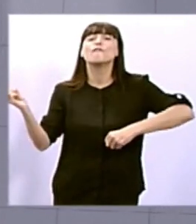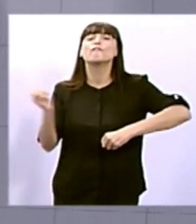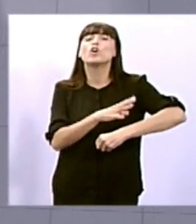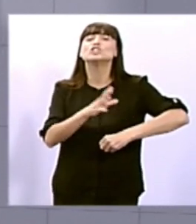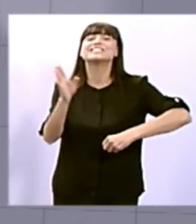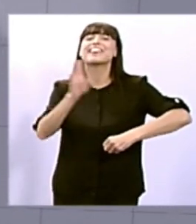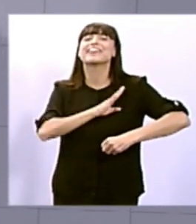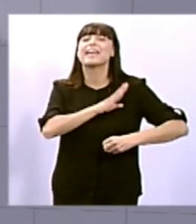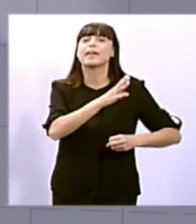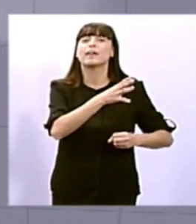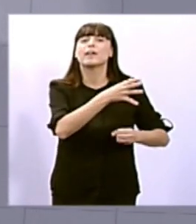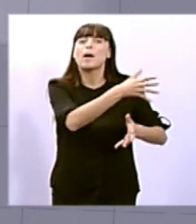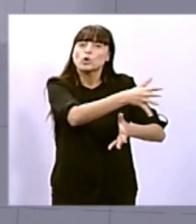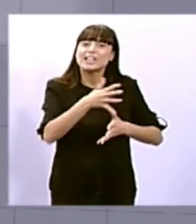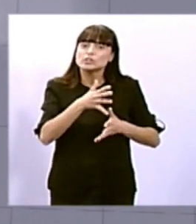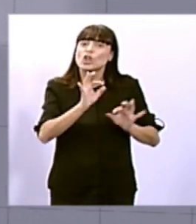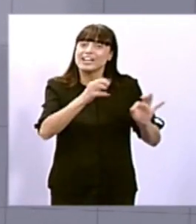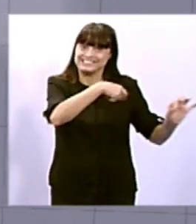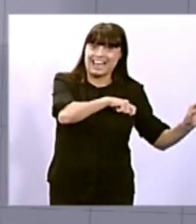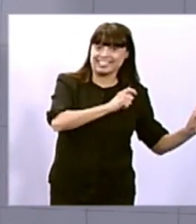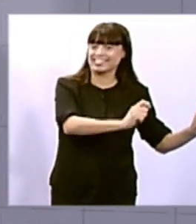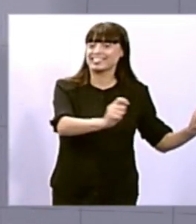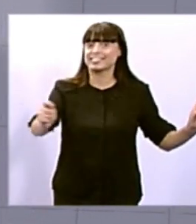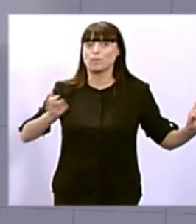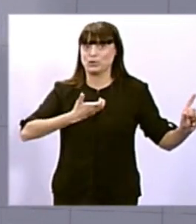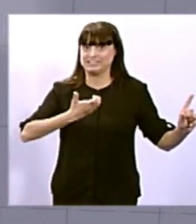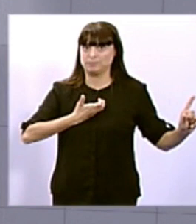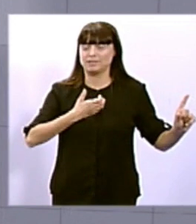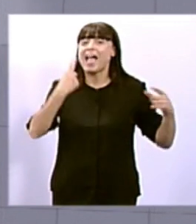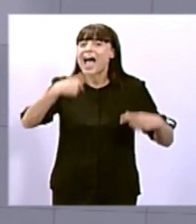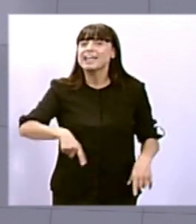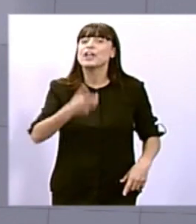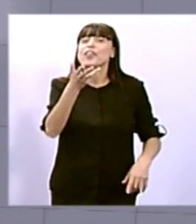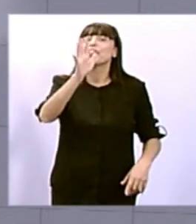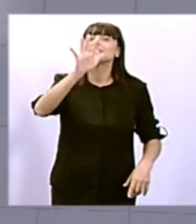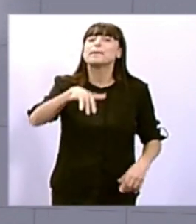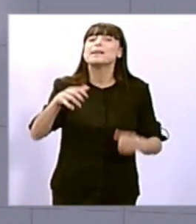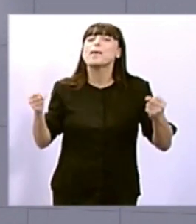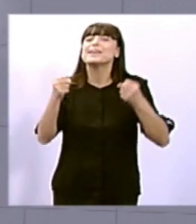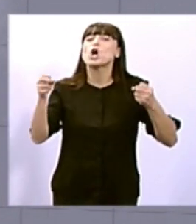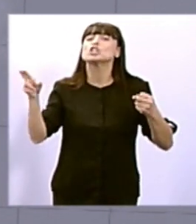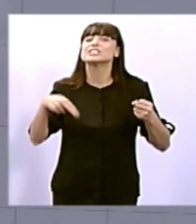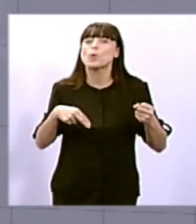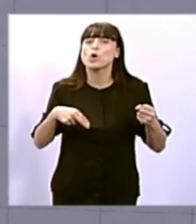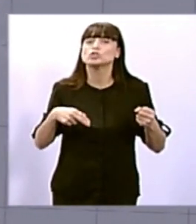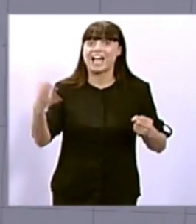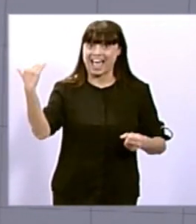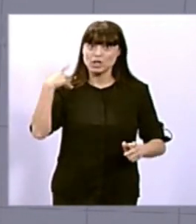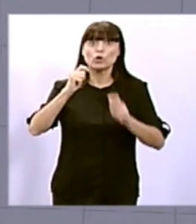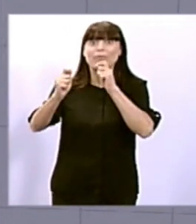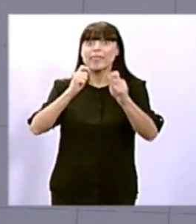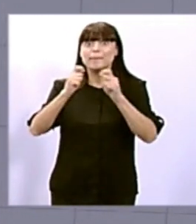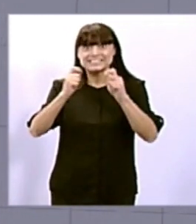de l'Estat als municipis, d'aquests 5.000 milions d'euros que no apareixen a la nota de premsa d'ahir i que esperem veure com el vol